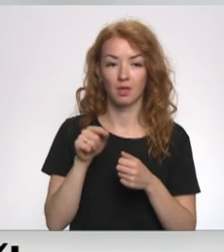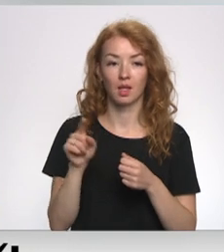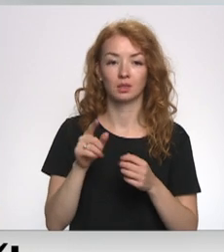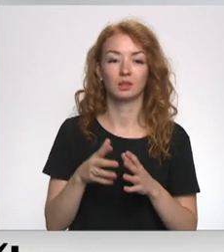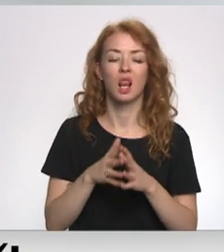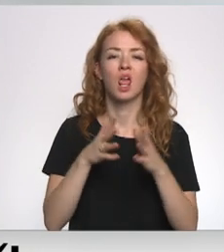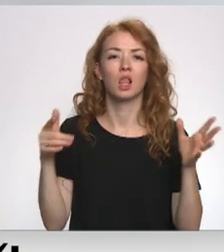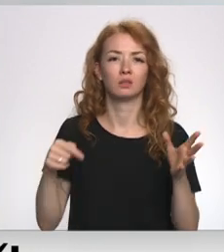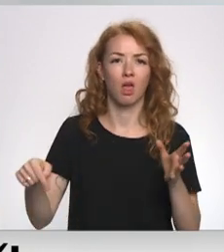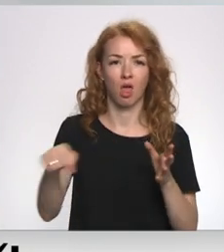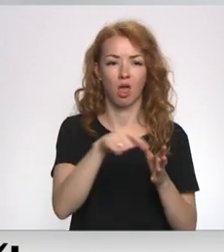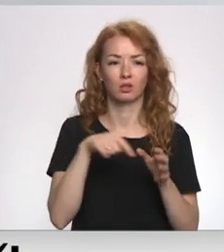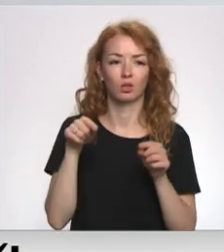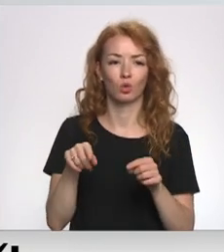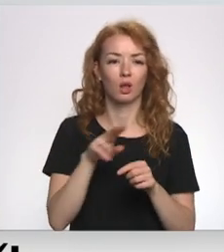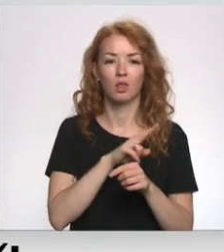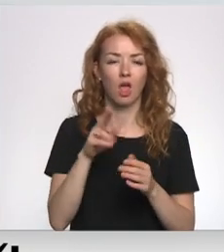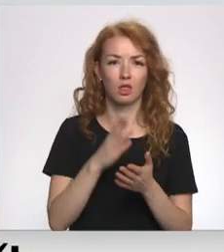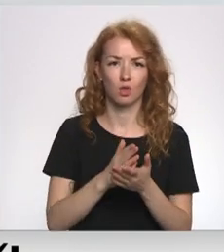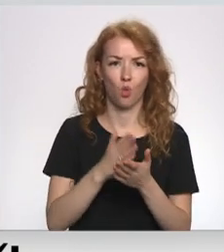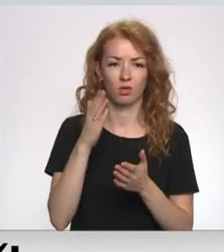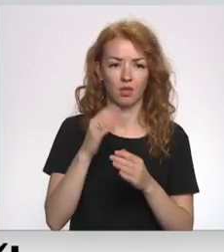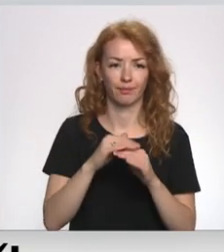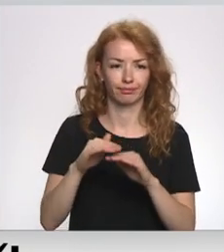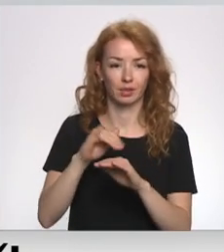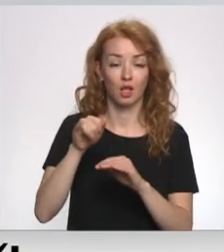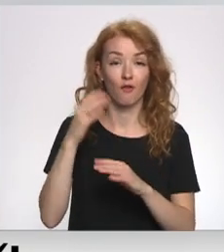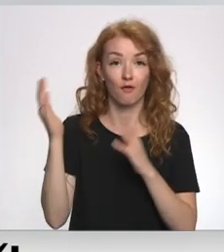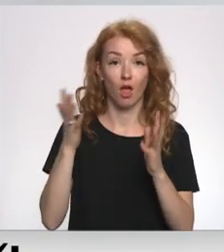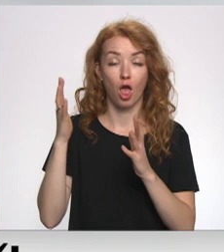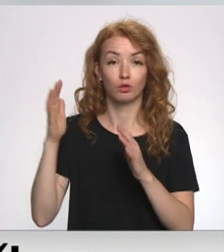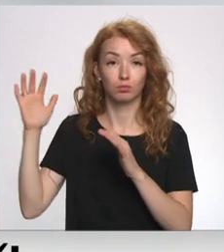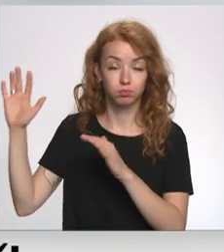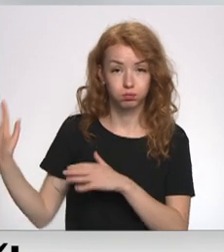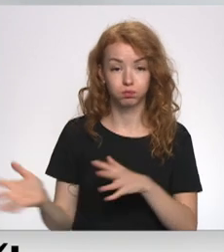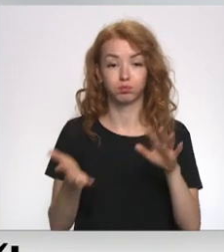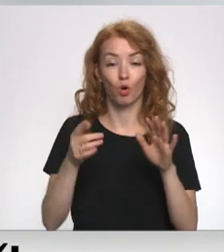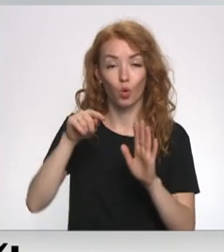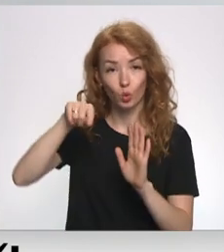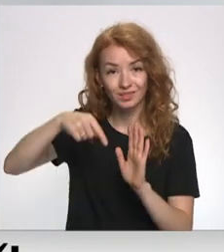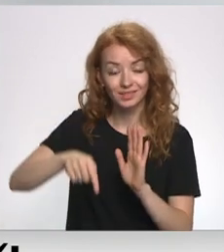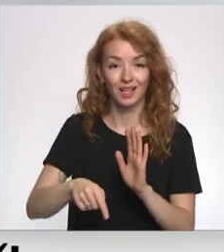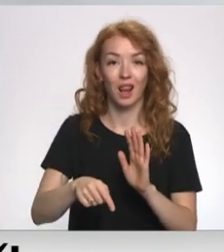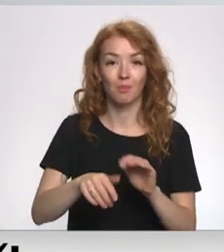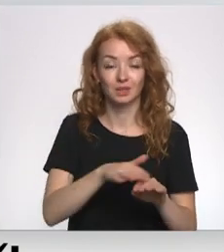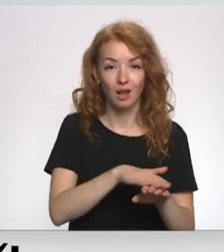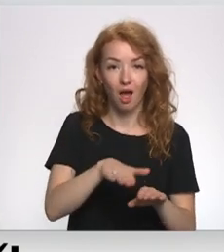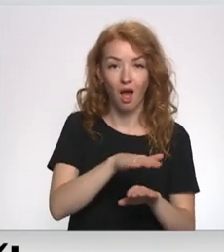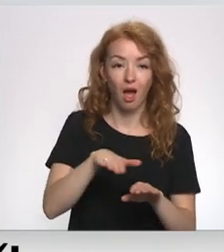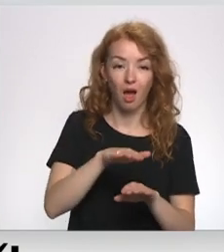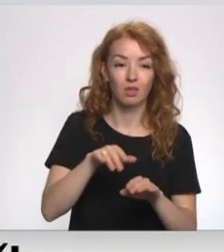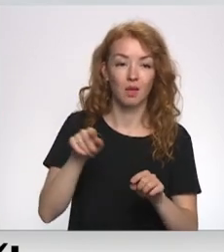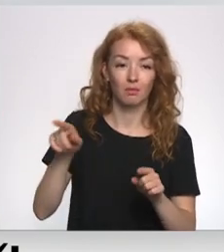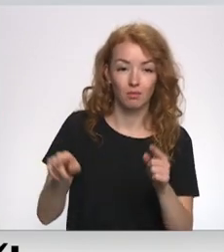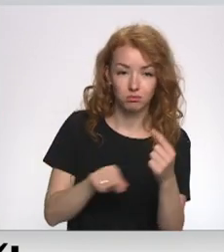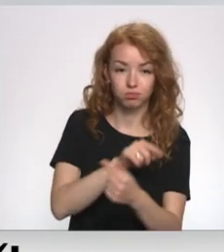sažars. Viņā nenotiek stratifikācija. Vējuši ieskrienās un no divījiem slāņiem paceļtos augšējot ar